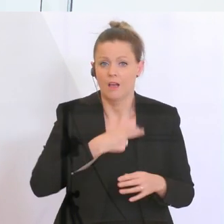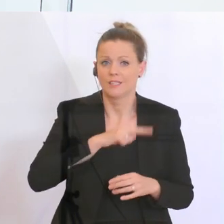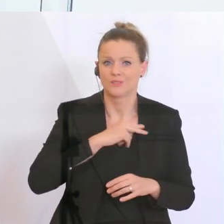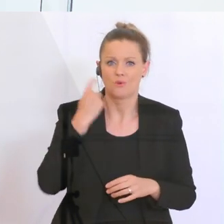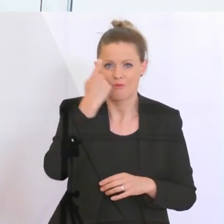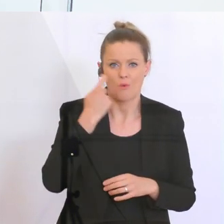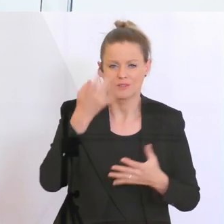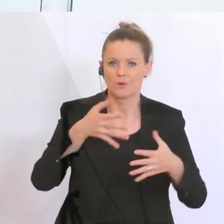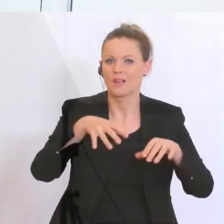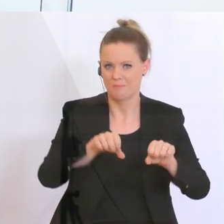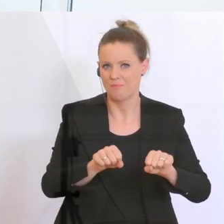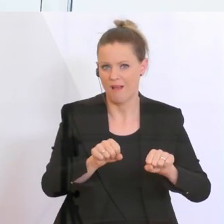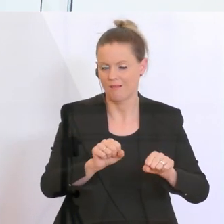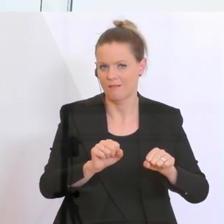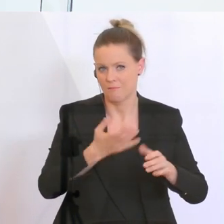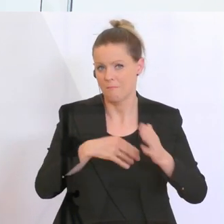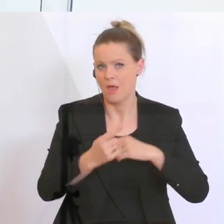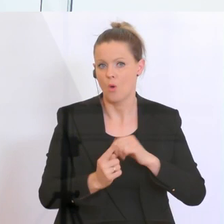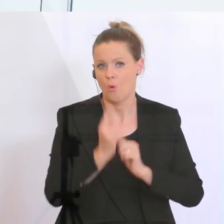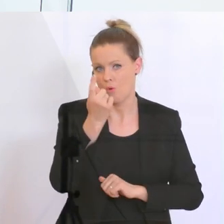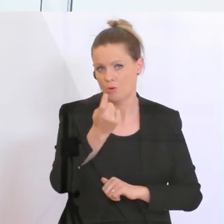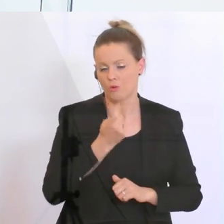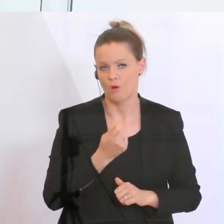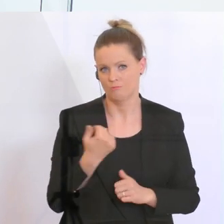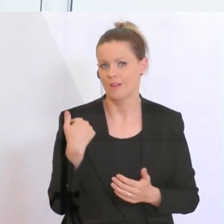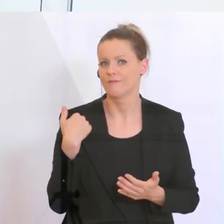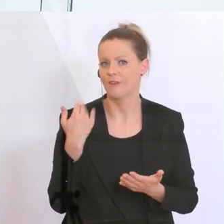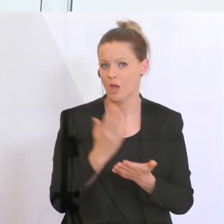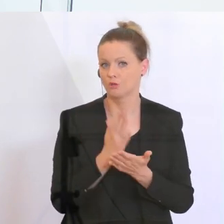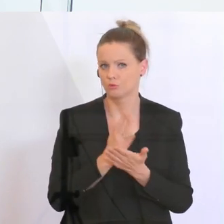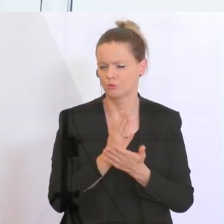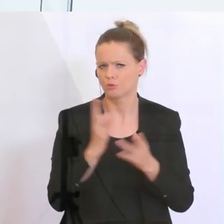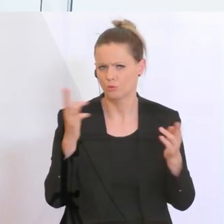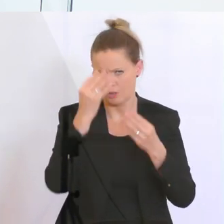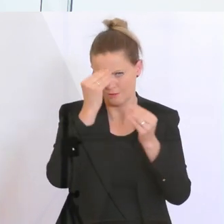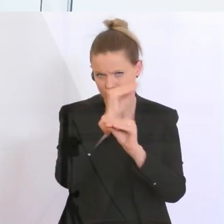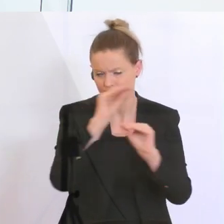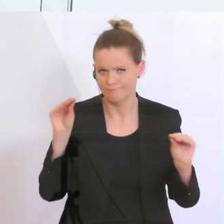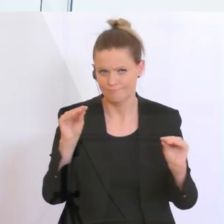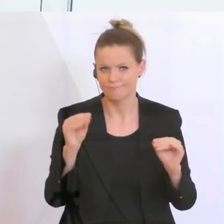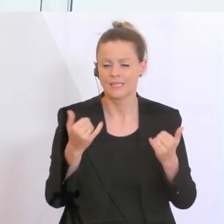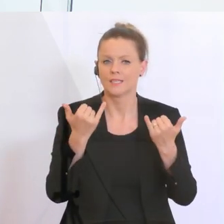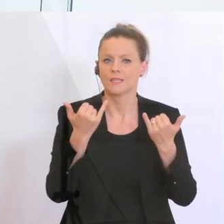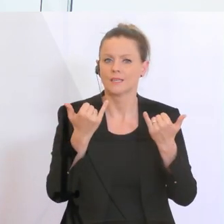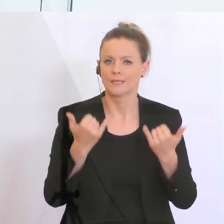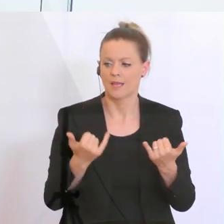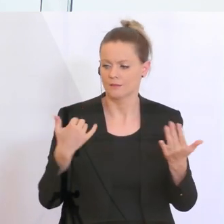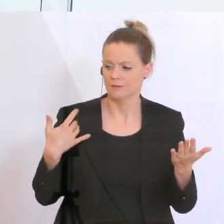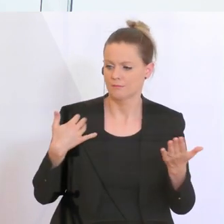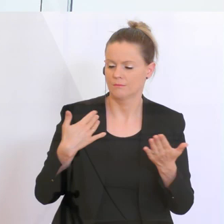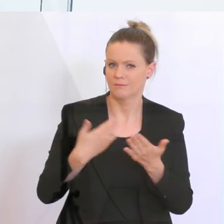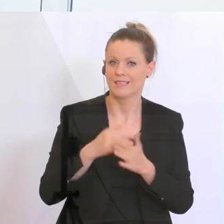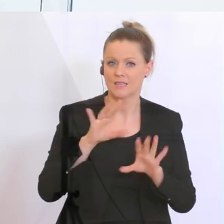der Banken erhöhen. Ich habe schon vorhin darauf hingewiesen. Wir haben in den letzten